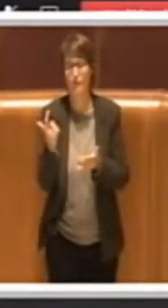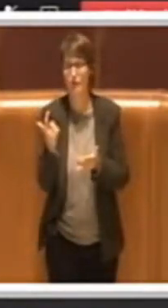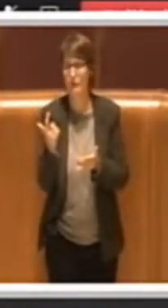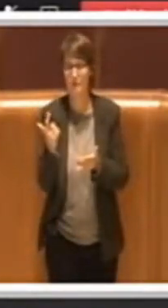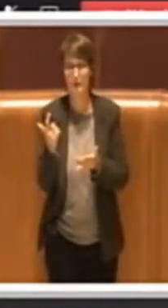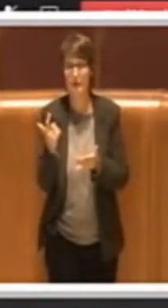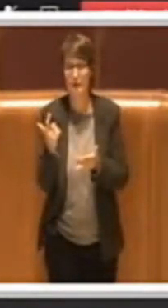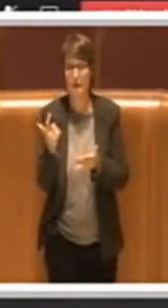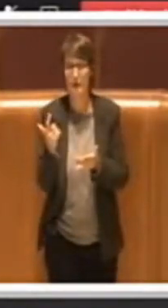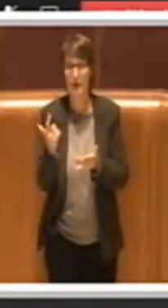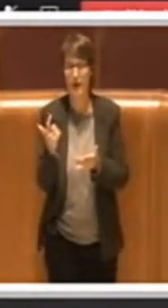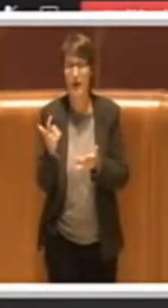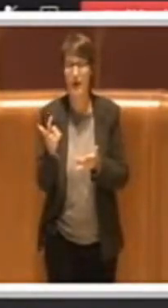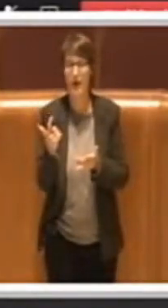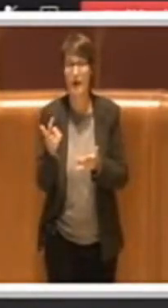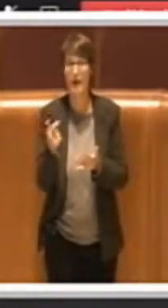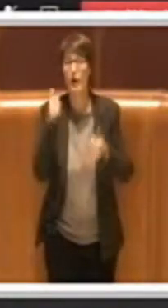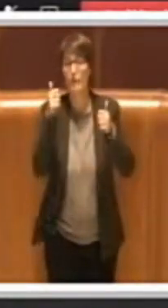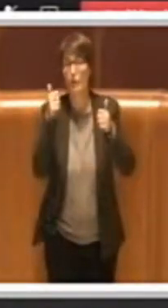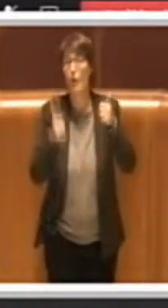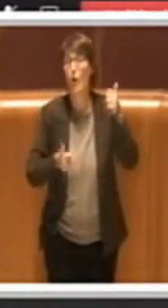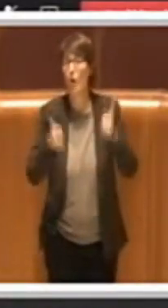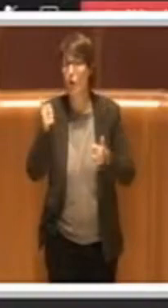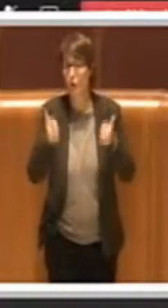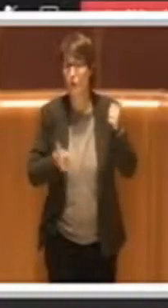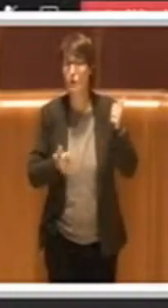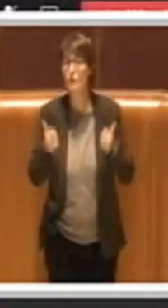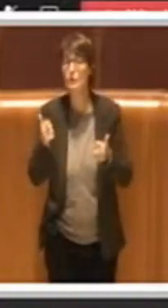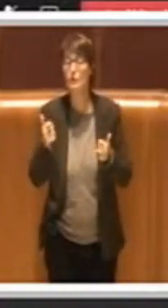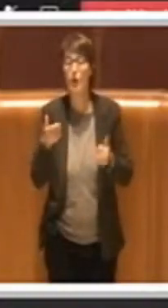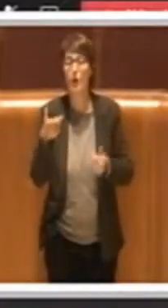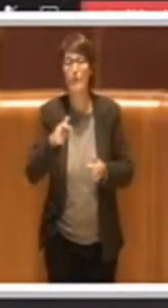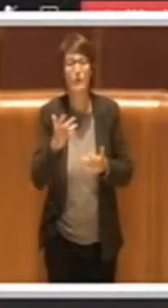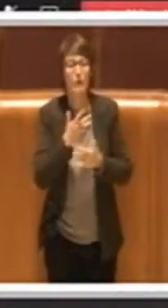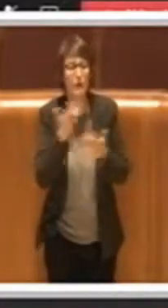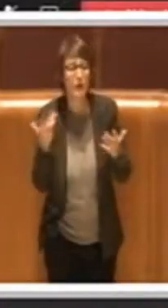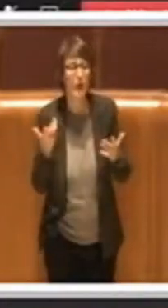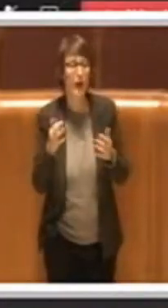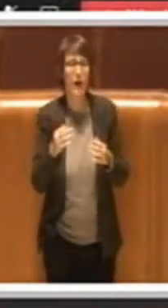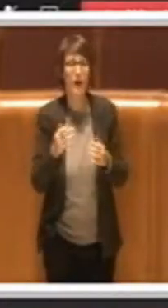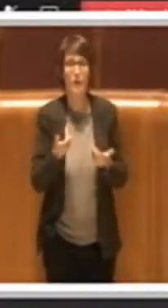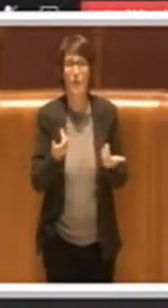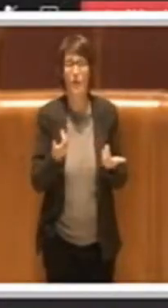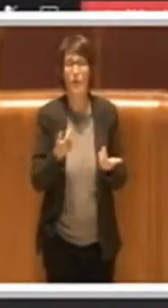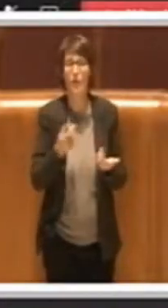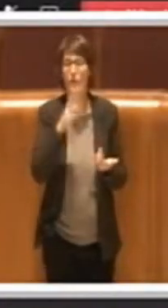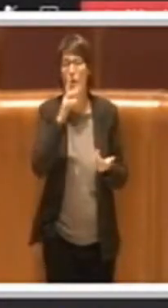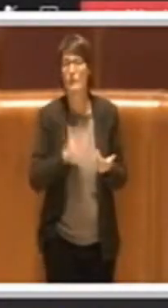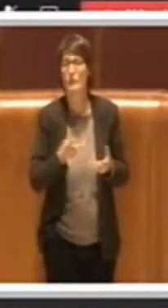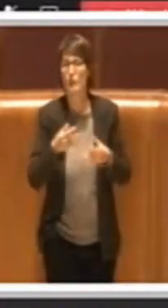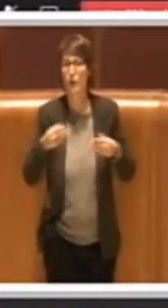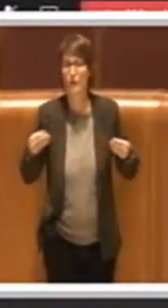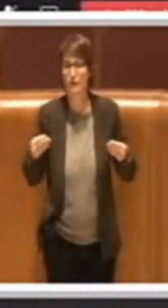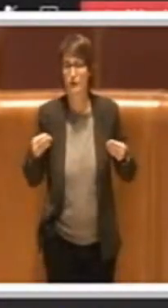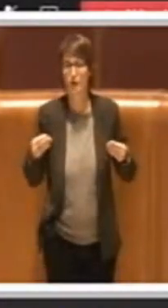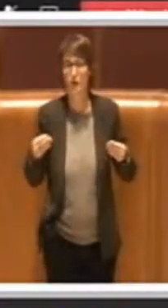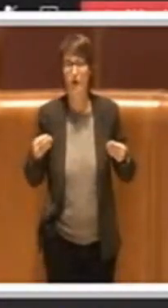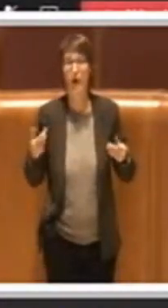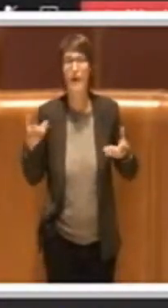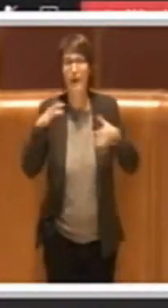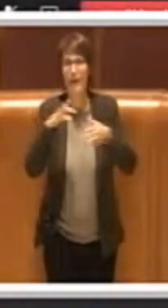fare indire un concorso, perché ovviamente come tutte le figure professionali di questo ente, diciamo,